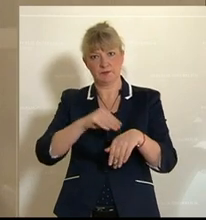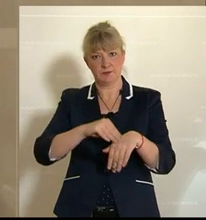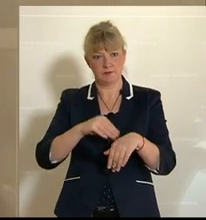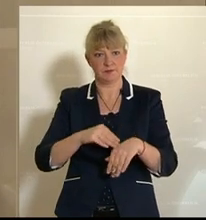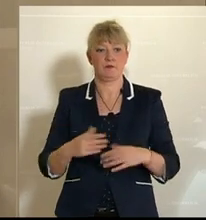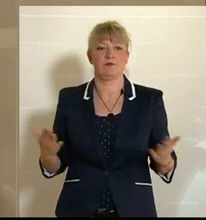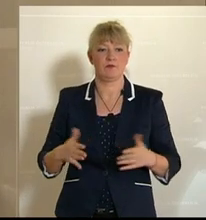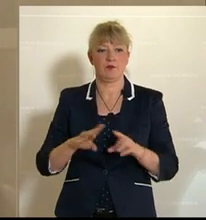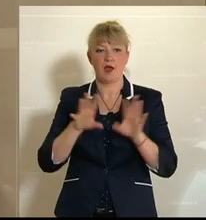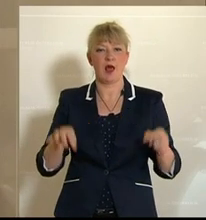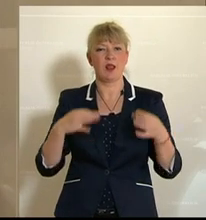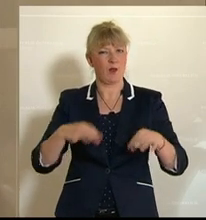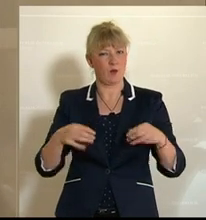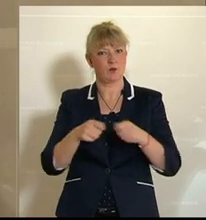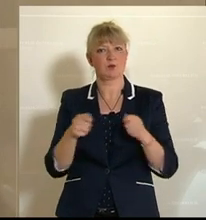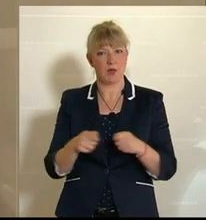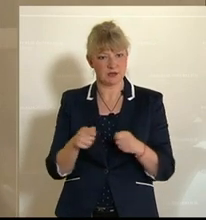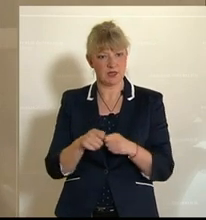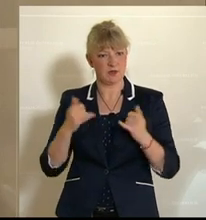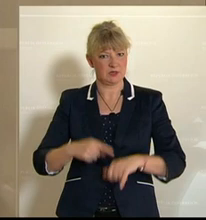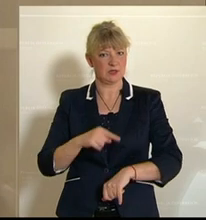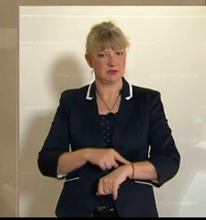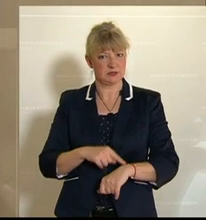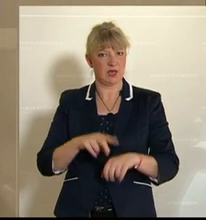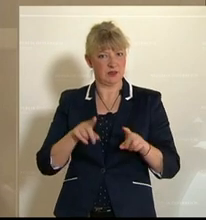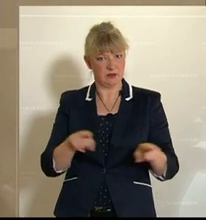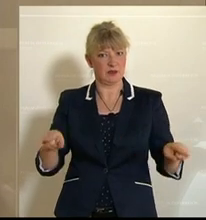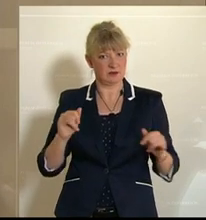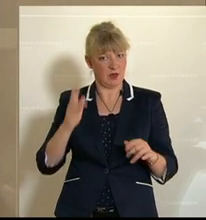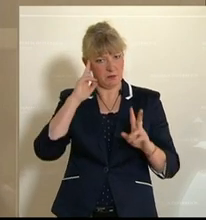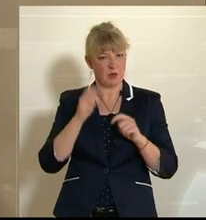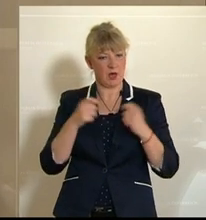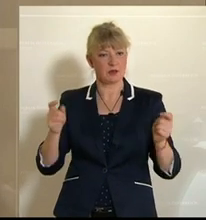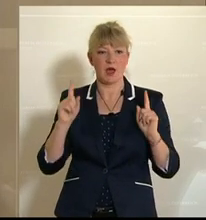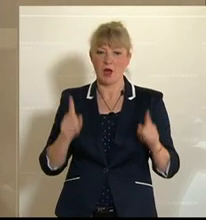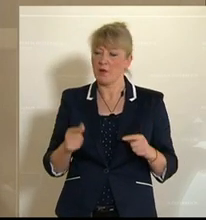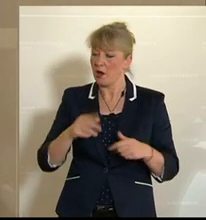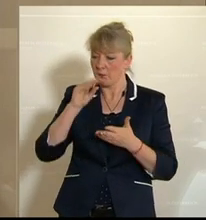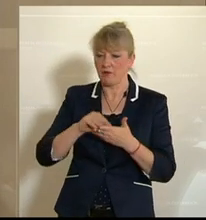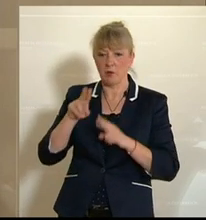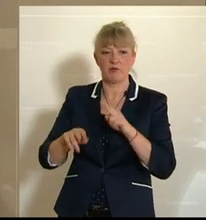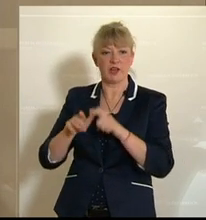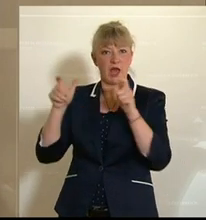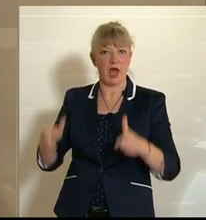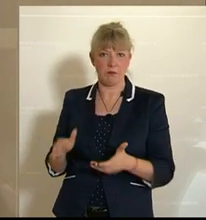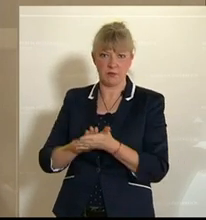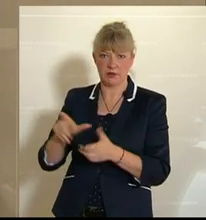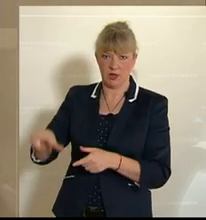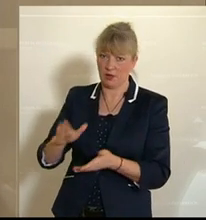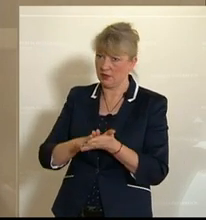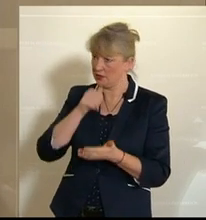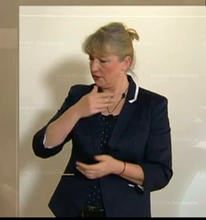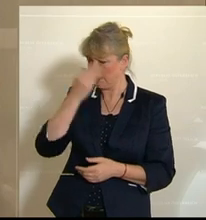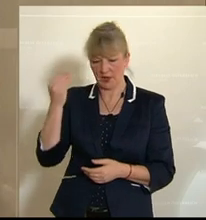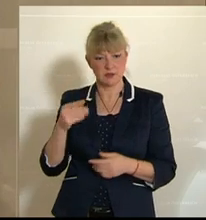machen, dass bei allen Lockerungsmaßnahmen, die derzeit wöchentlich bekannt gegeben werden, nicht auf die Bewohner in den Pflegeheimen vergessen werden darf.